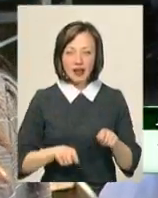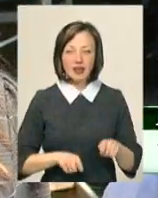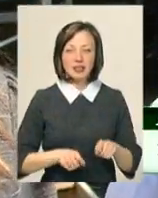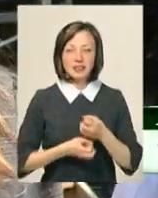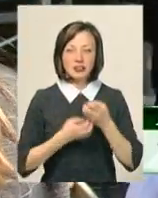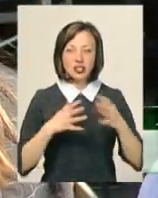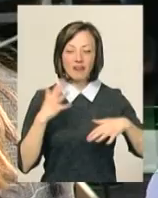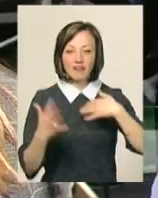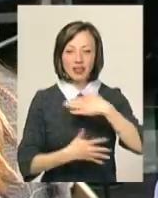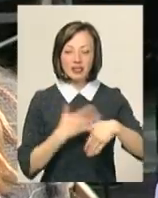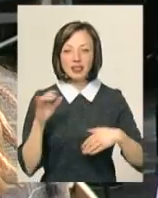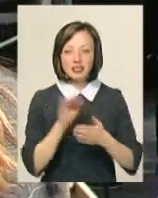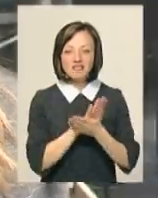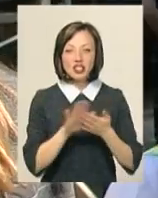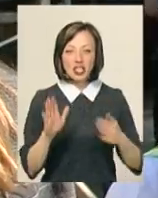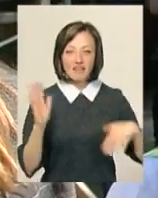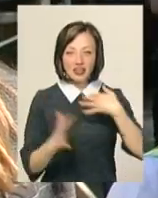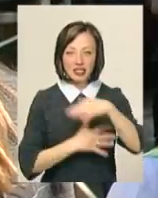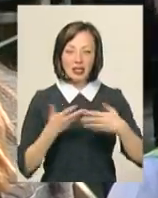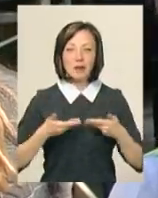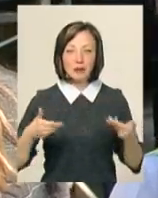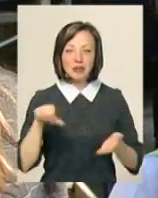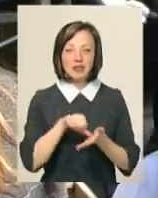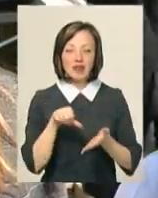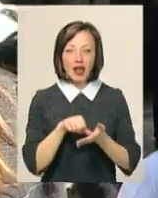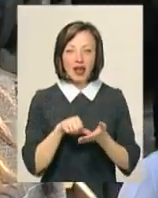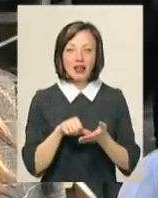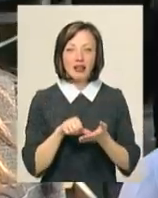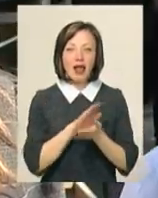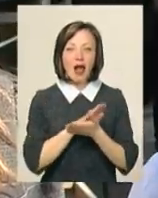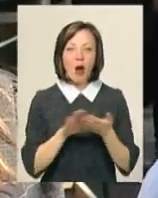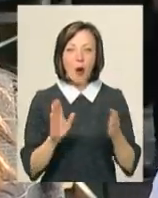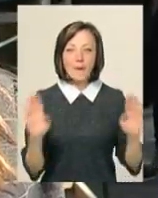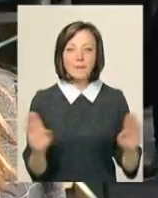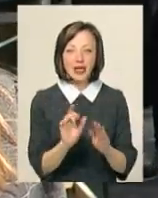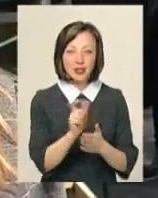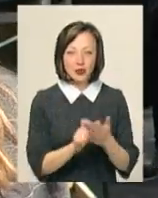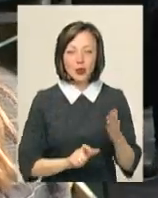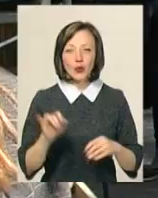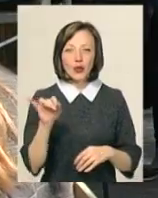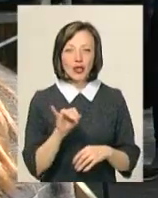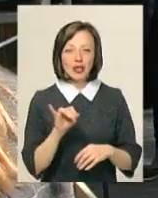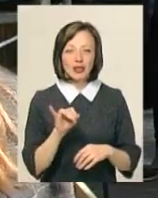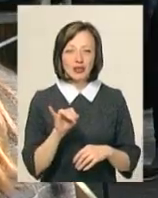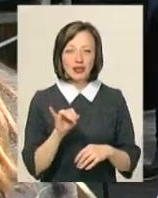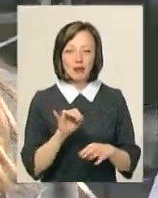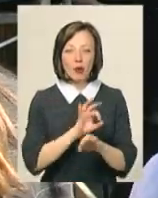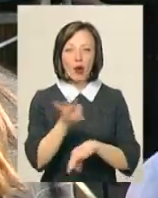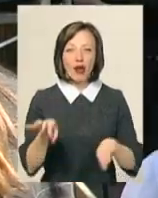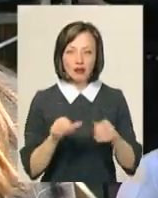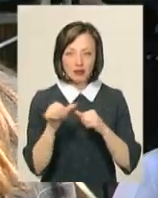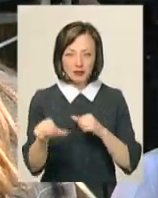вітер» і ми представляли екопісню і екопроект.